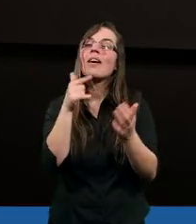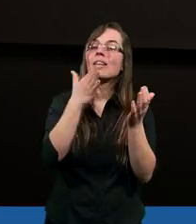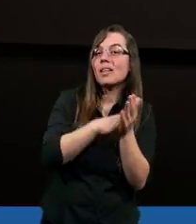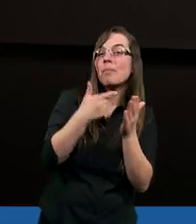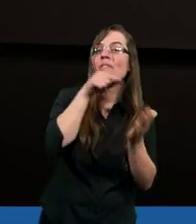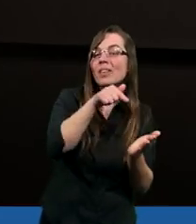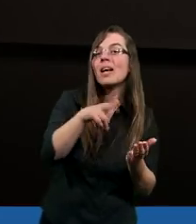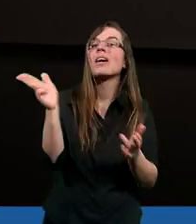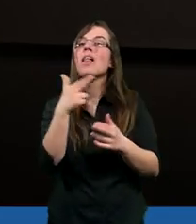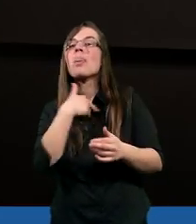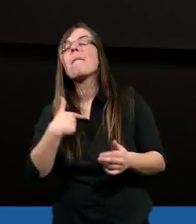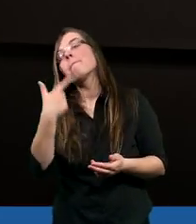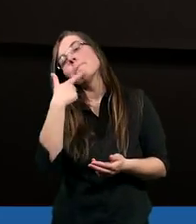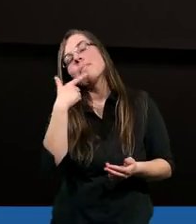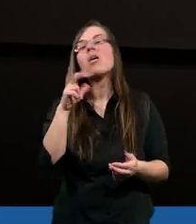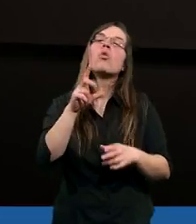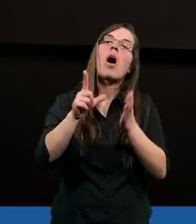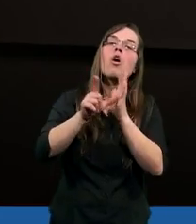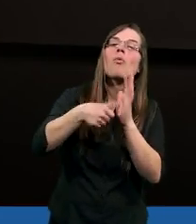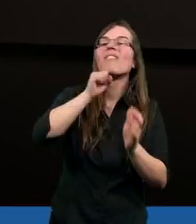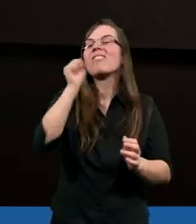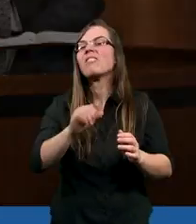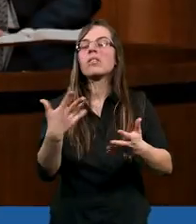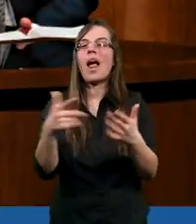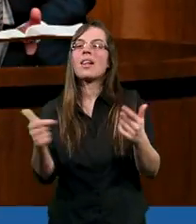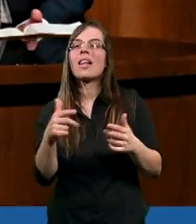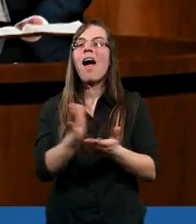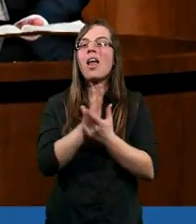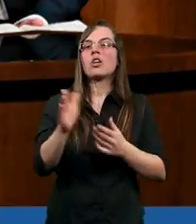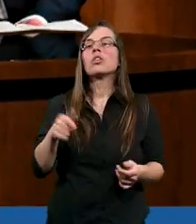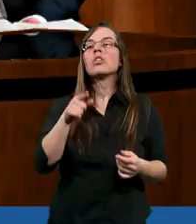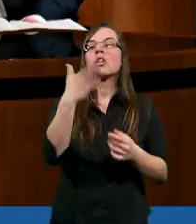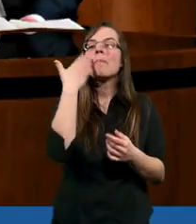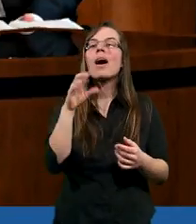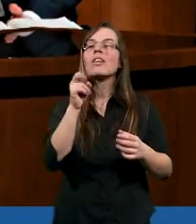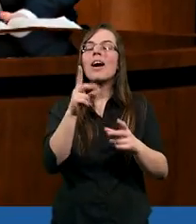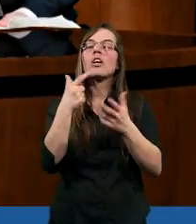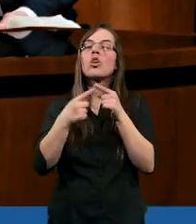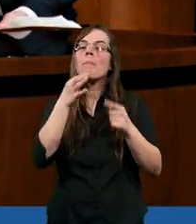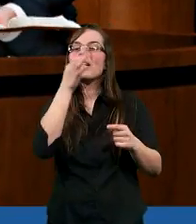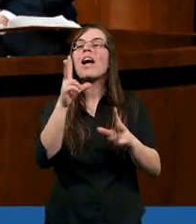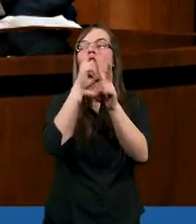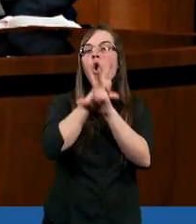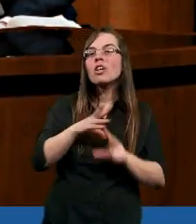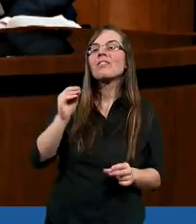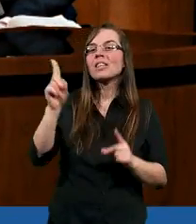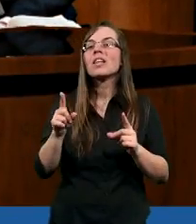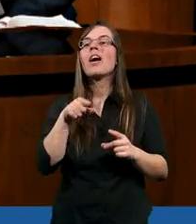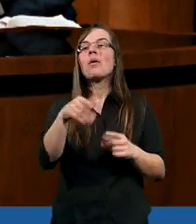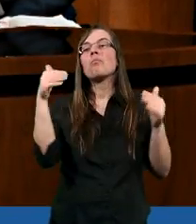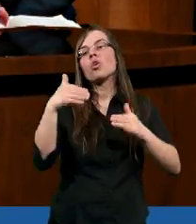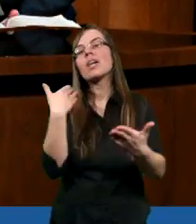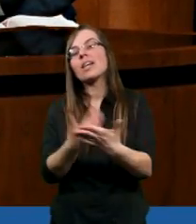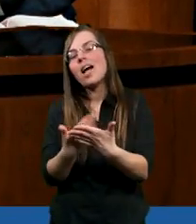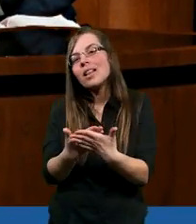kiedy na czymś nam mało lub wcale nie zależy? To jest takie trochę pytanie oczywiste. Może